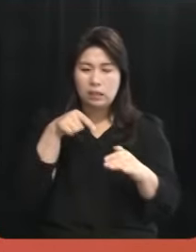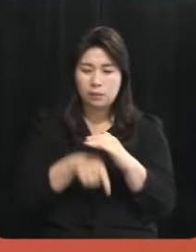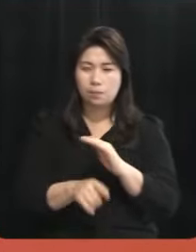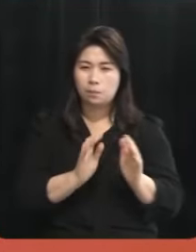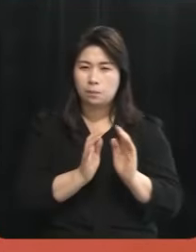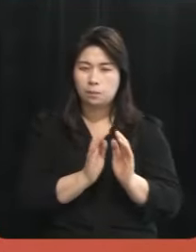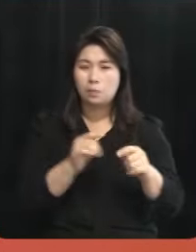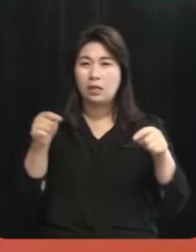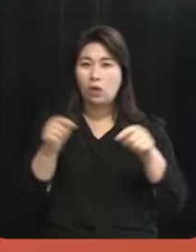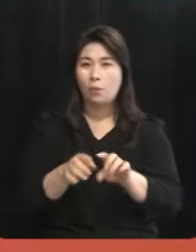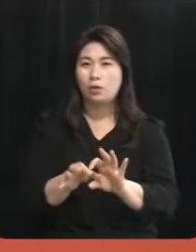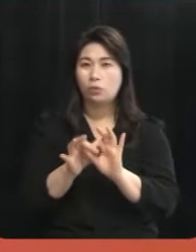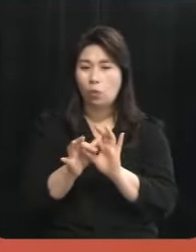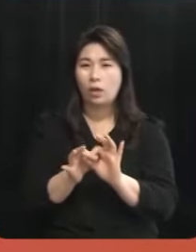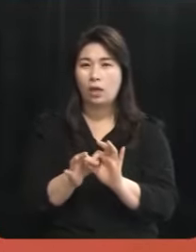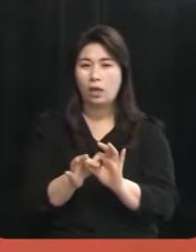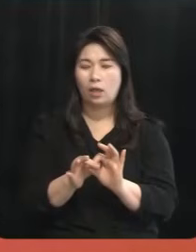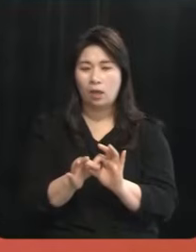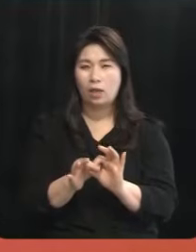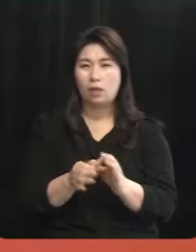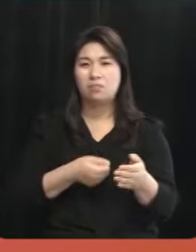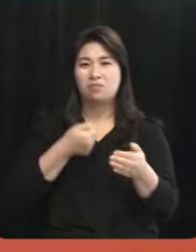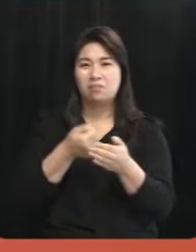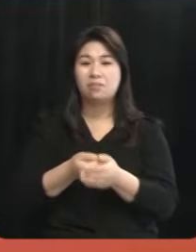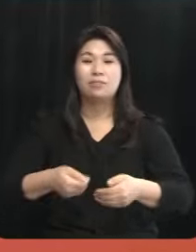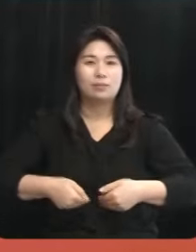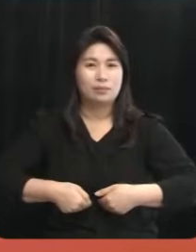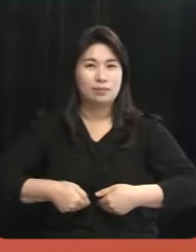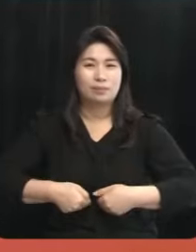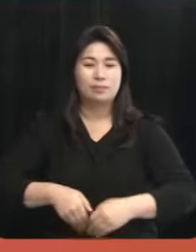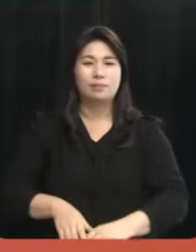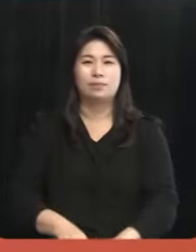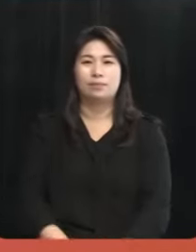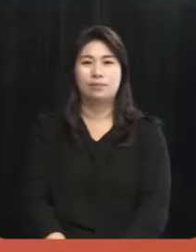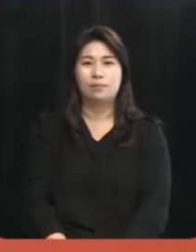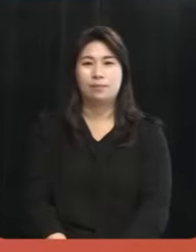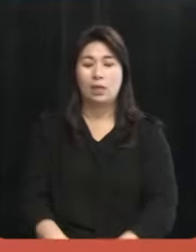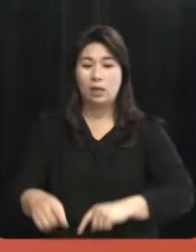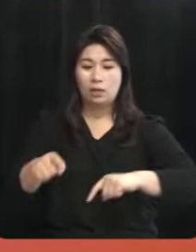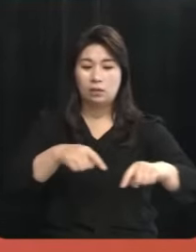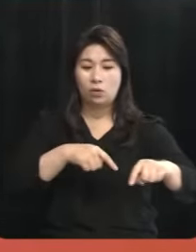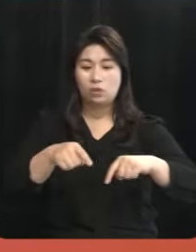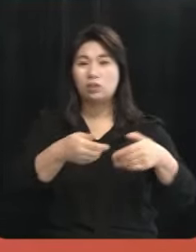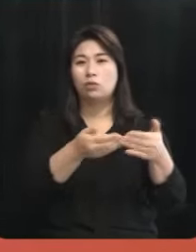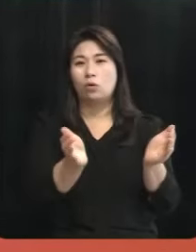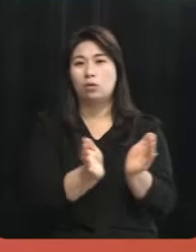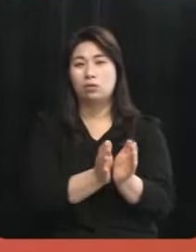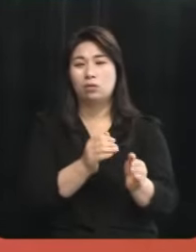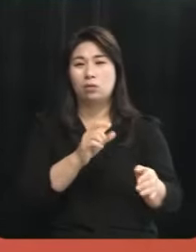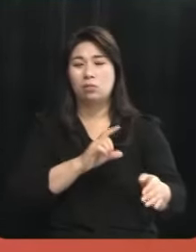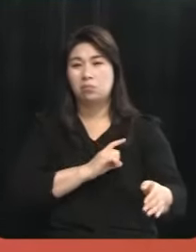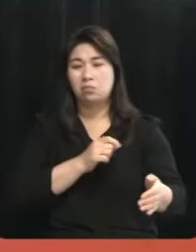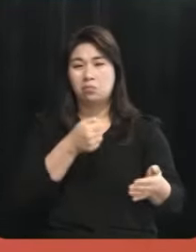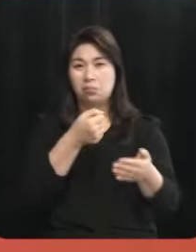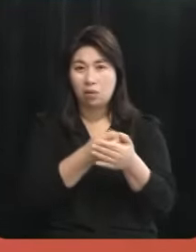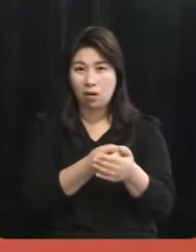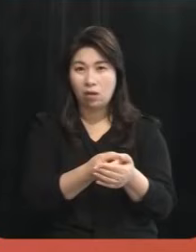협의를 통해서 정명이 이루어져야 된다고 생각합니다 정치권에서 정명에 대해서